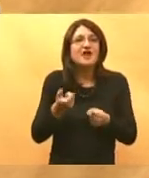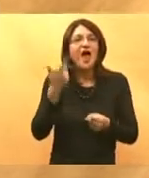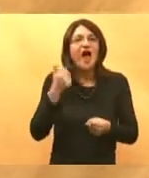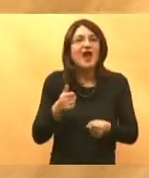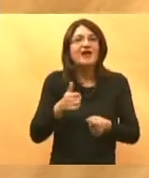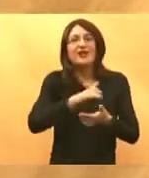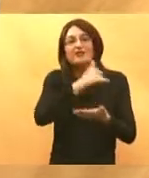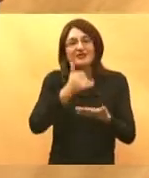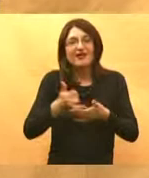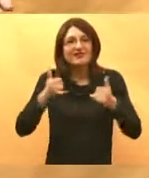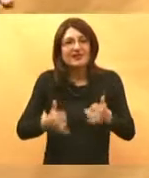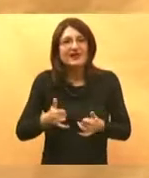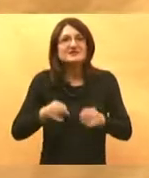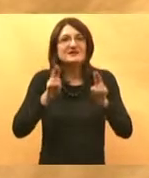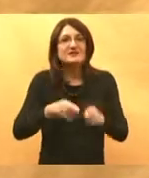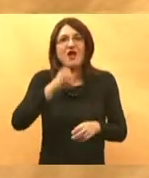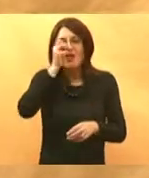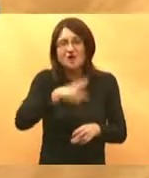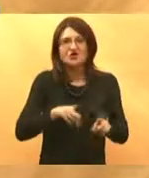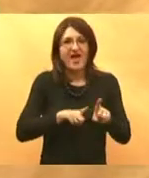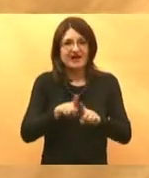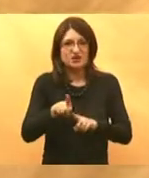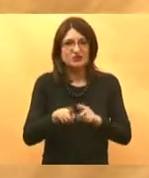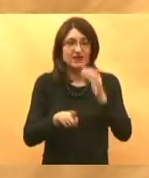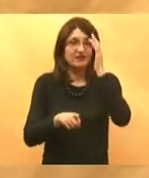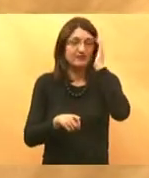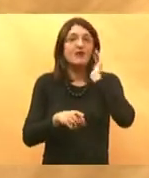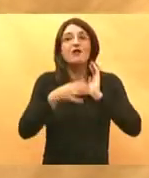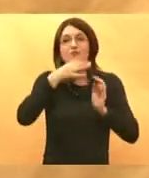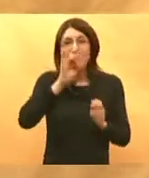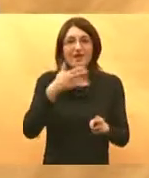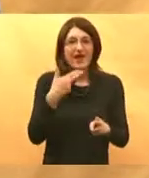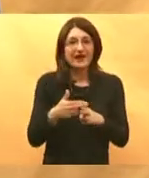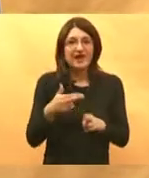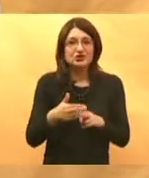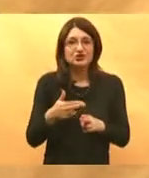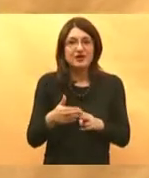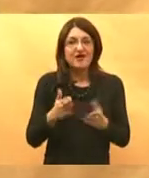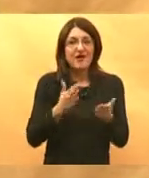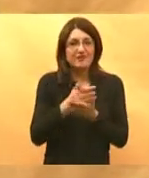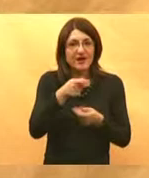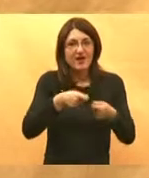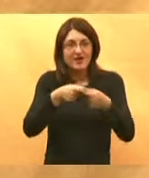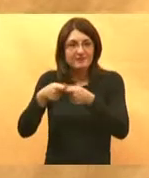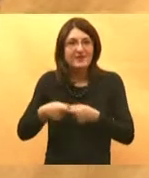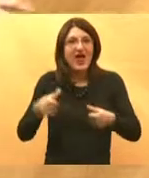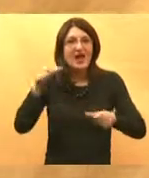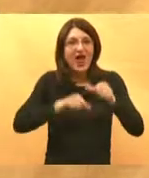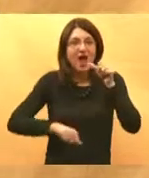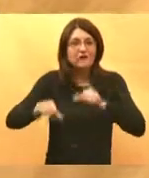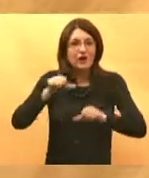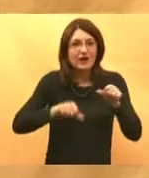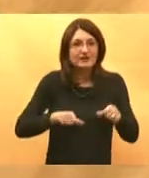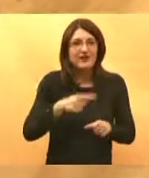danas mi i dalje imamo često loše rezultate mislim da bi bolje rješenje bilo da su se organizirali laboratori da po